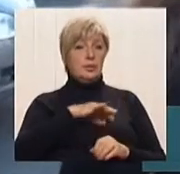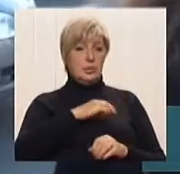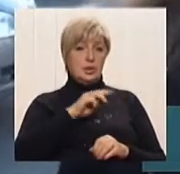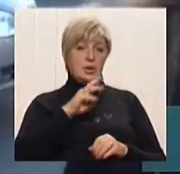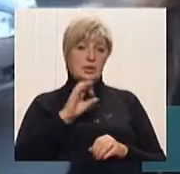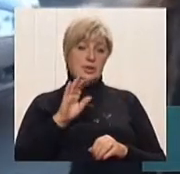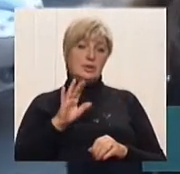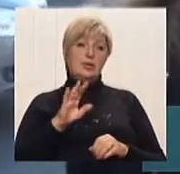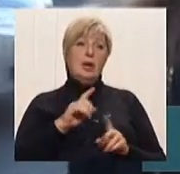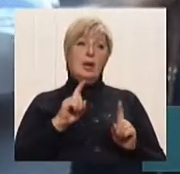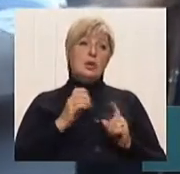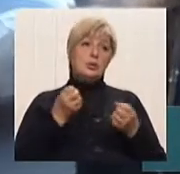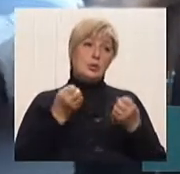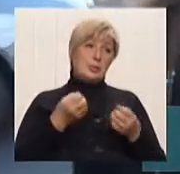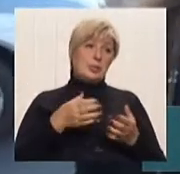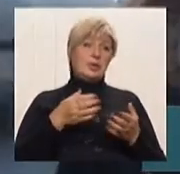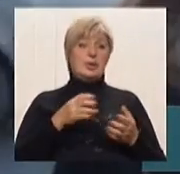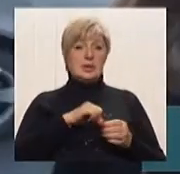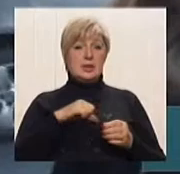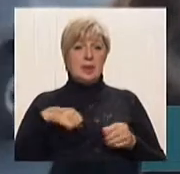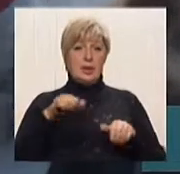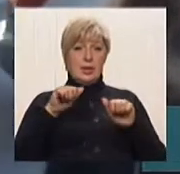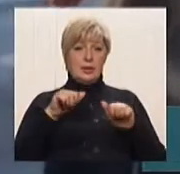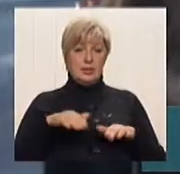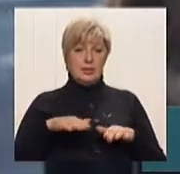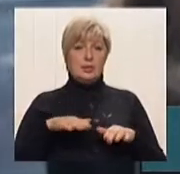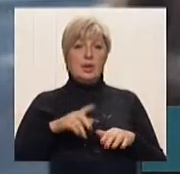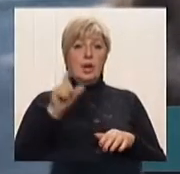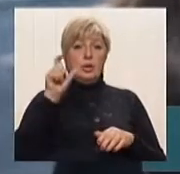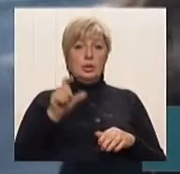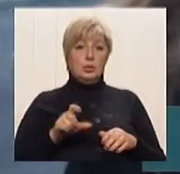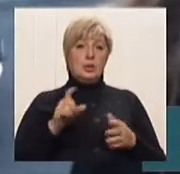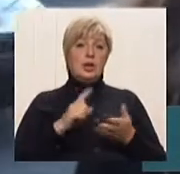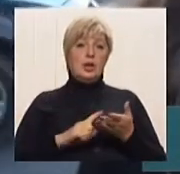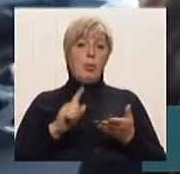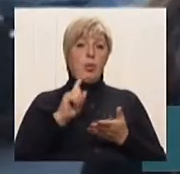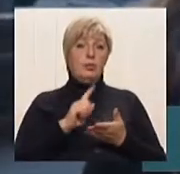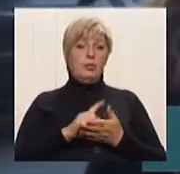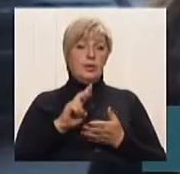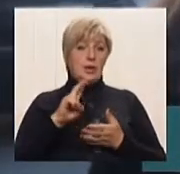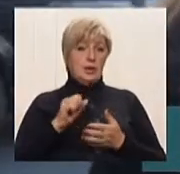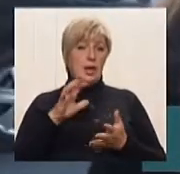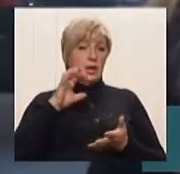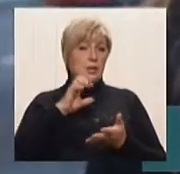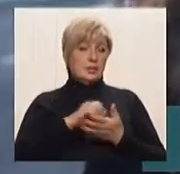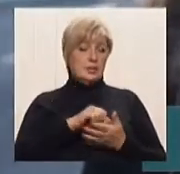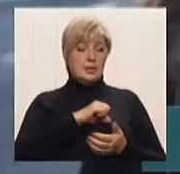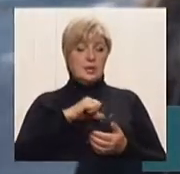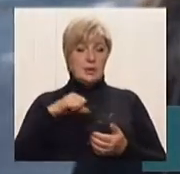простіше, сама вирішую. Людина повинна займатися